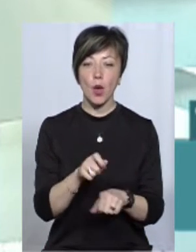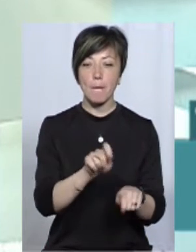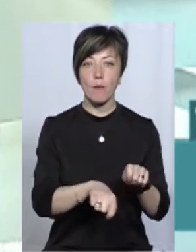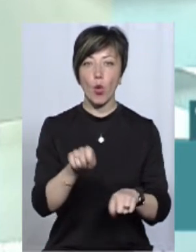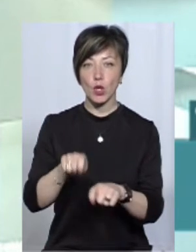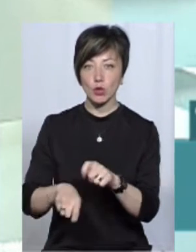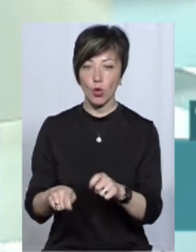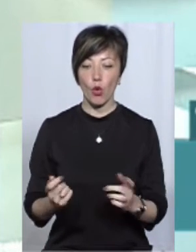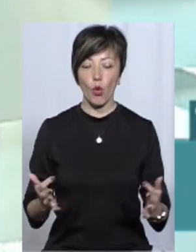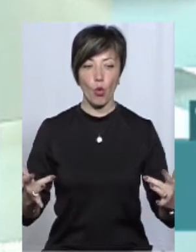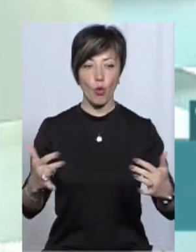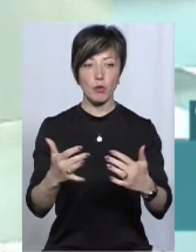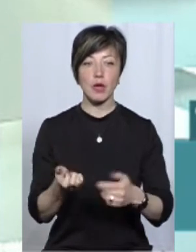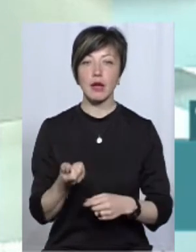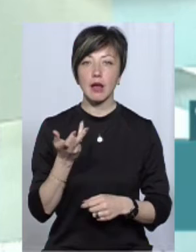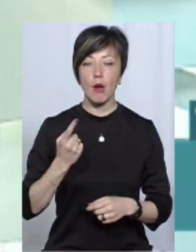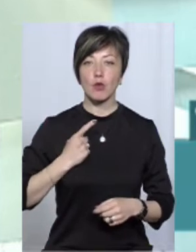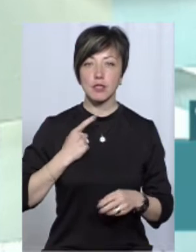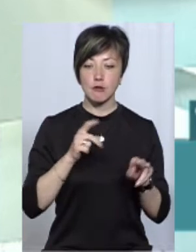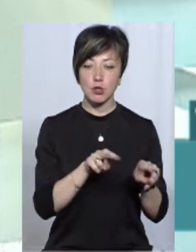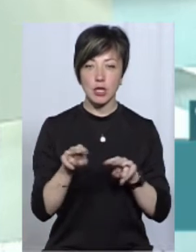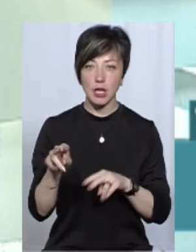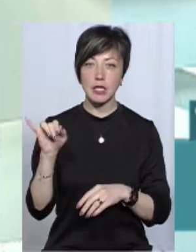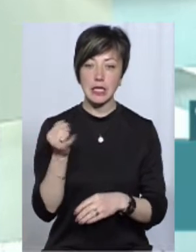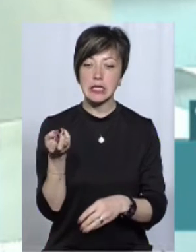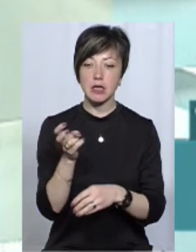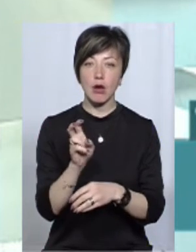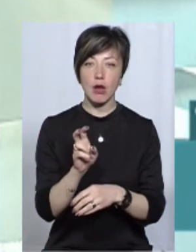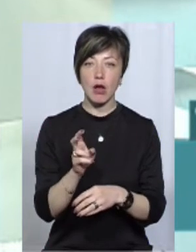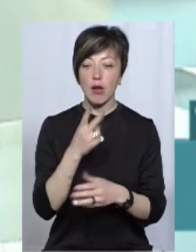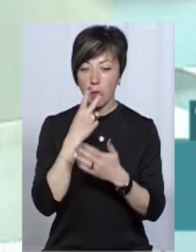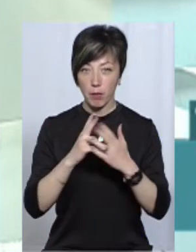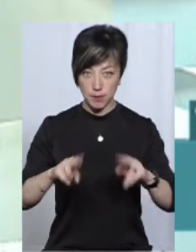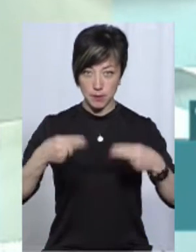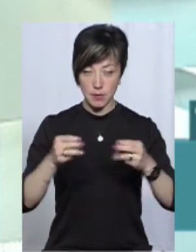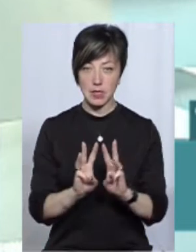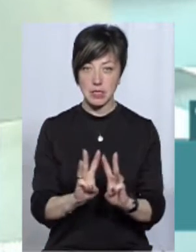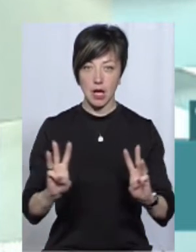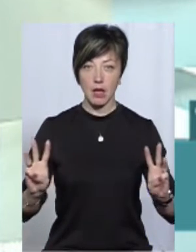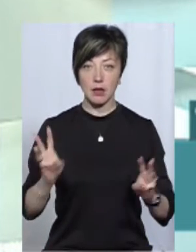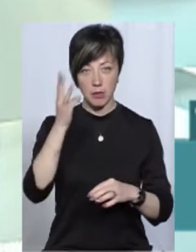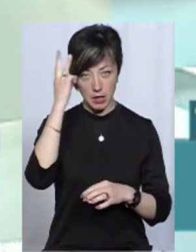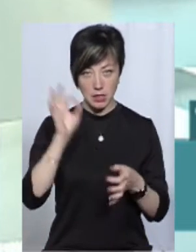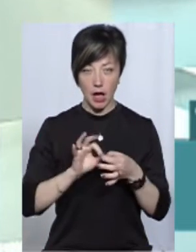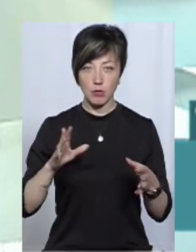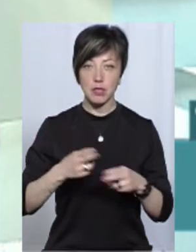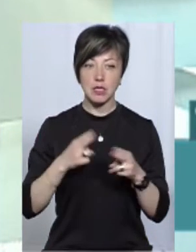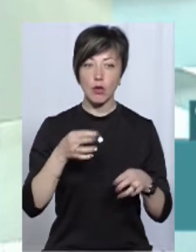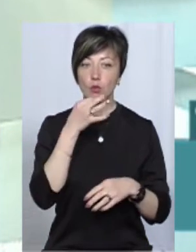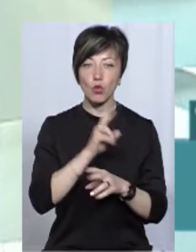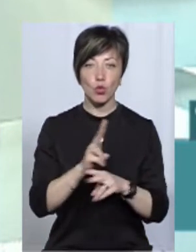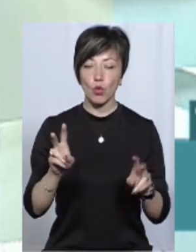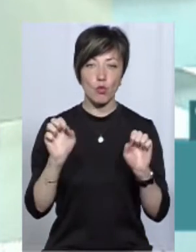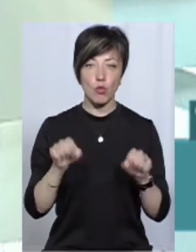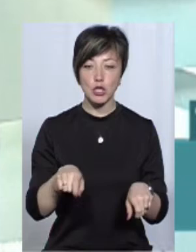моніторингу, яка охоплює кілька постів спостереження. І заходячи на сайт Хмельницької атомної електростанції, будь-хто з будь